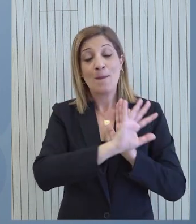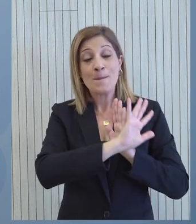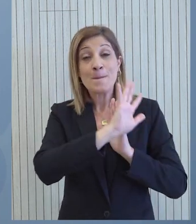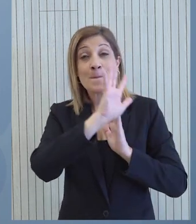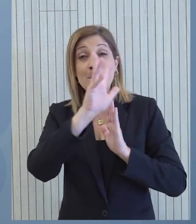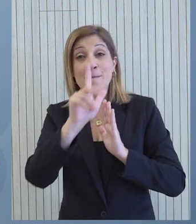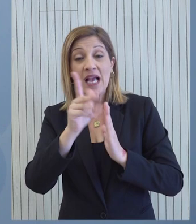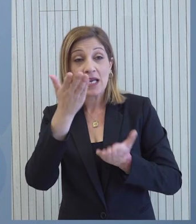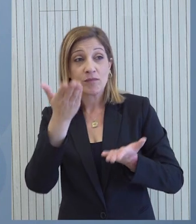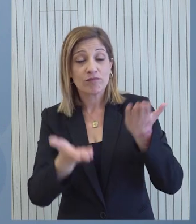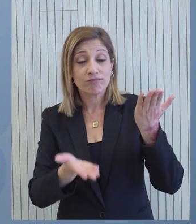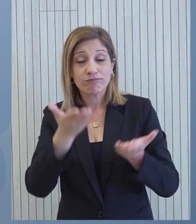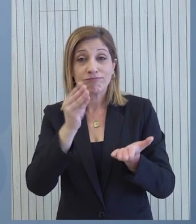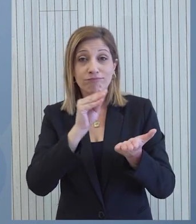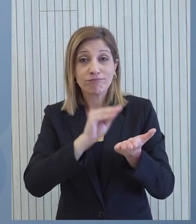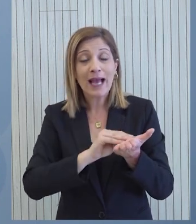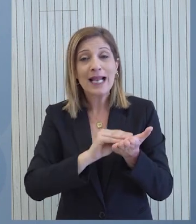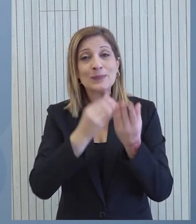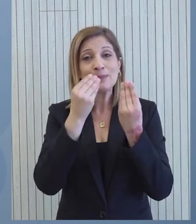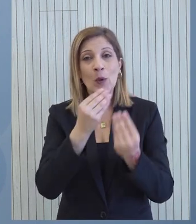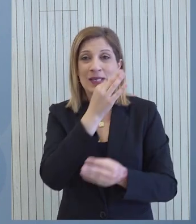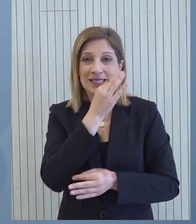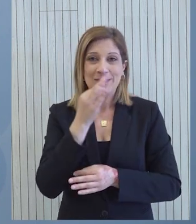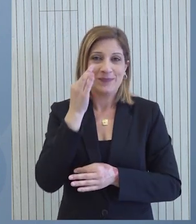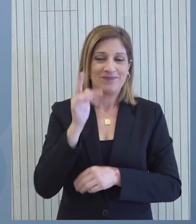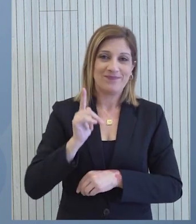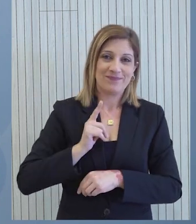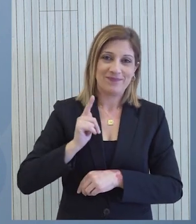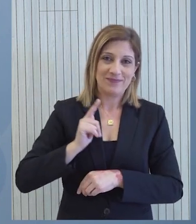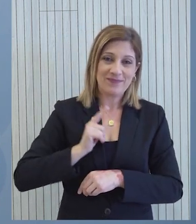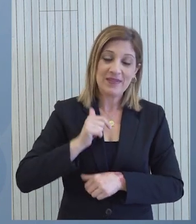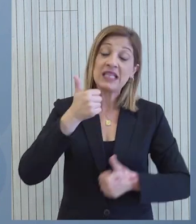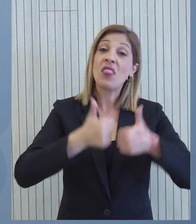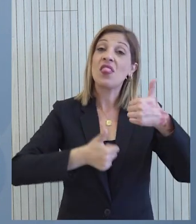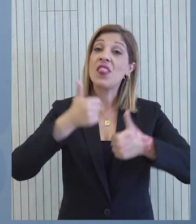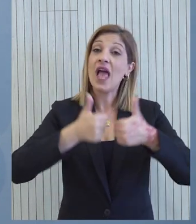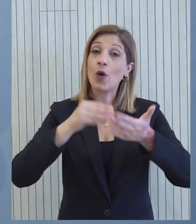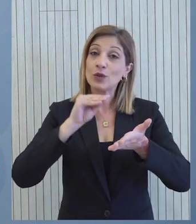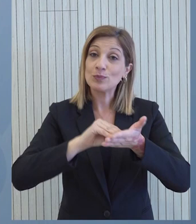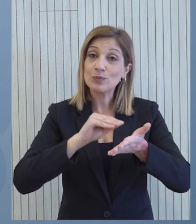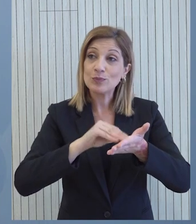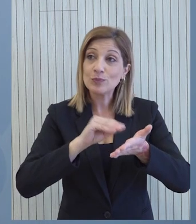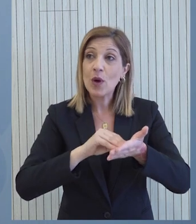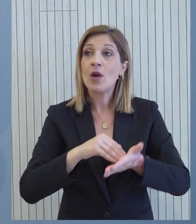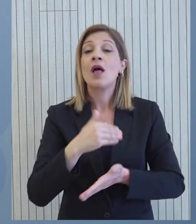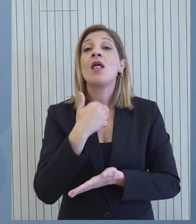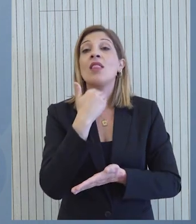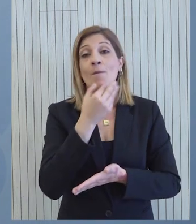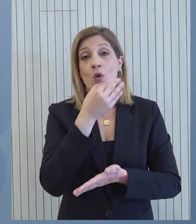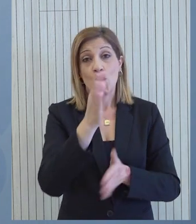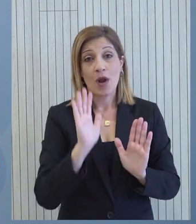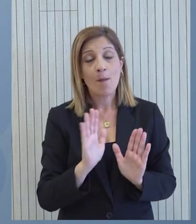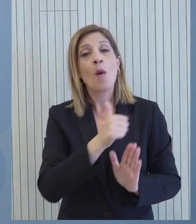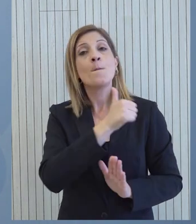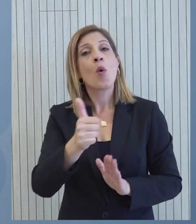να προκυριχτεί εκ νέου θα ακολουθήσουν όλες οι διαδικασίες μέχρι να προκυριχτεί εκ νέου ο διαγωνισμός δεν υπάρχει κάτι το οποίο μπορούμε να πούμε Εκείνο όμως